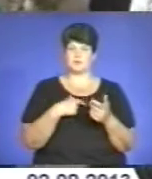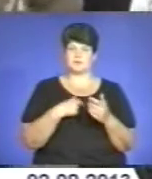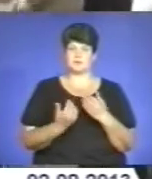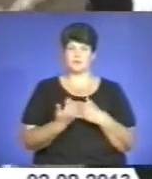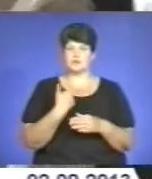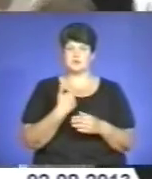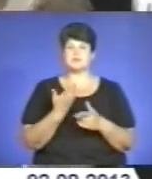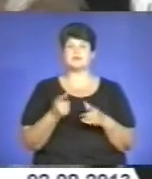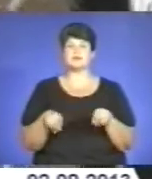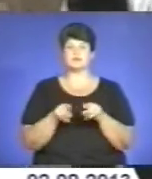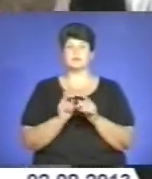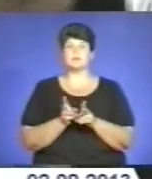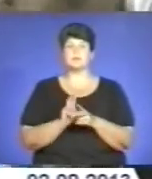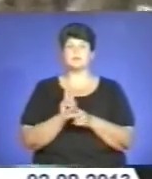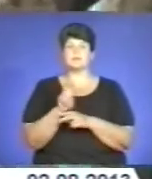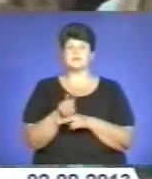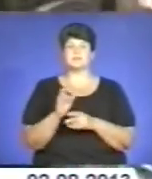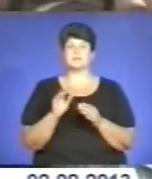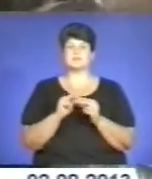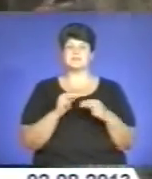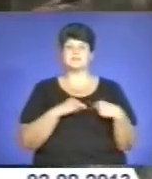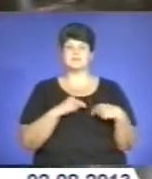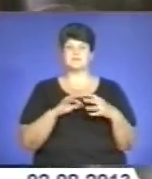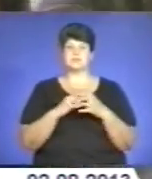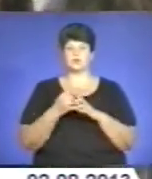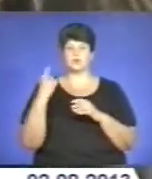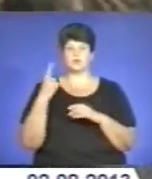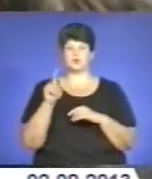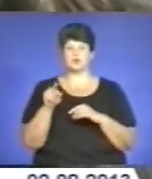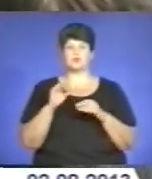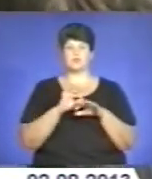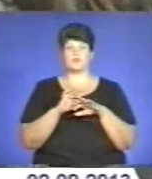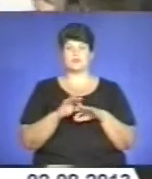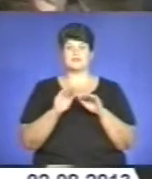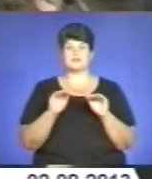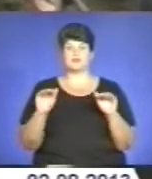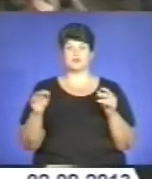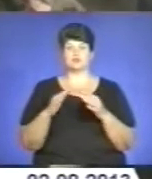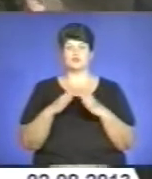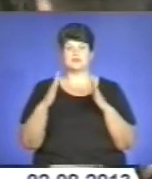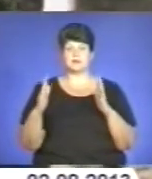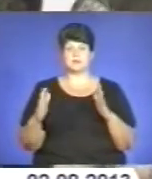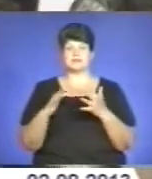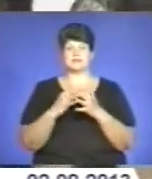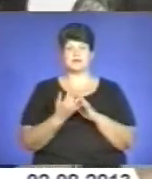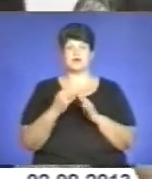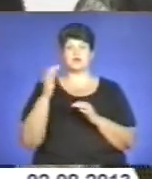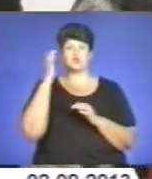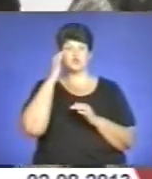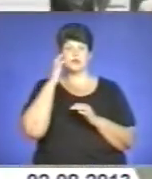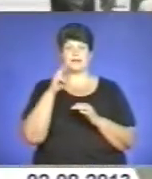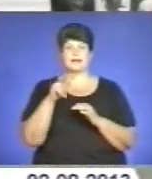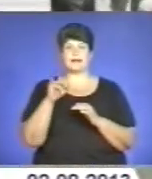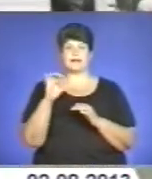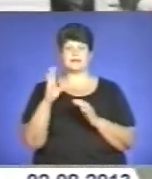нещодавно завітали до дітей працівників сільського господарства, котрі проводять свої літні дозвілля у дитячому таборі поблизу села Чорний Ліс з Барашського району.